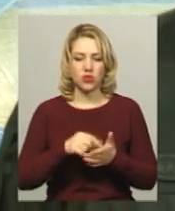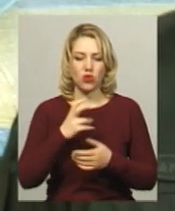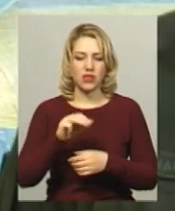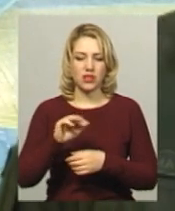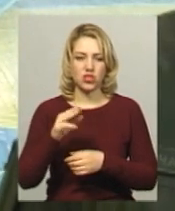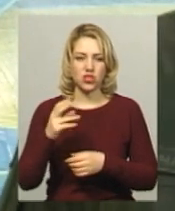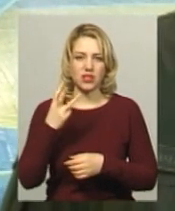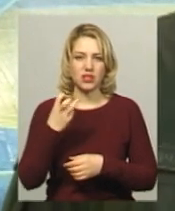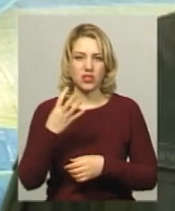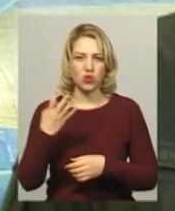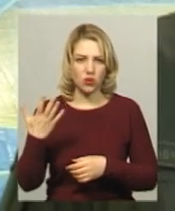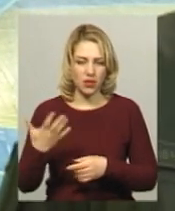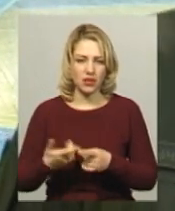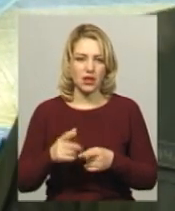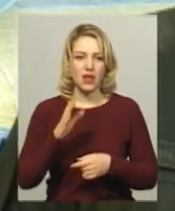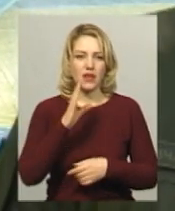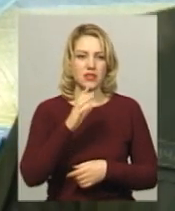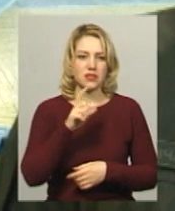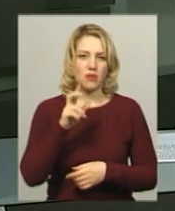345 місто Вараш».